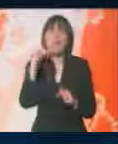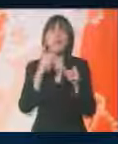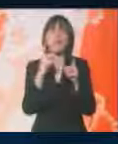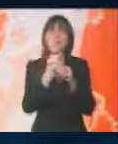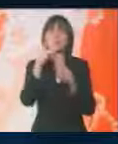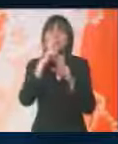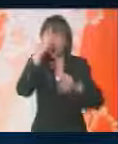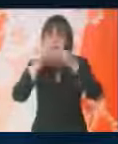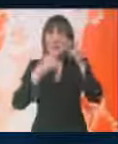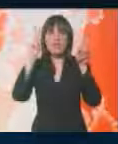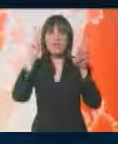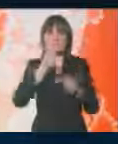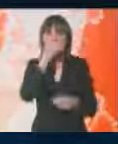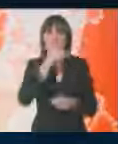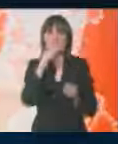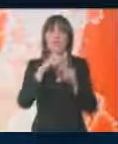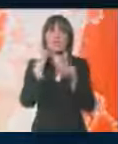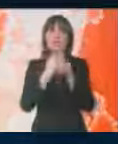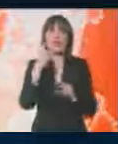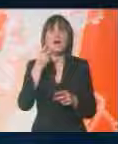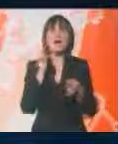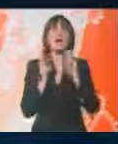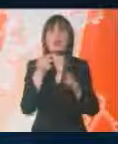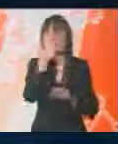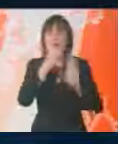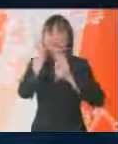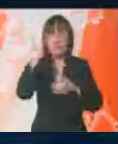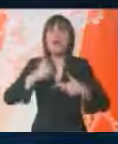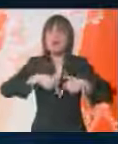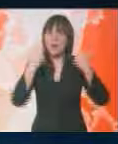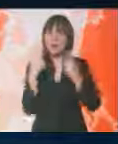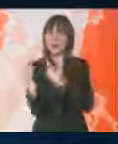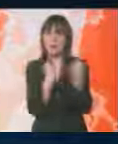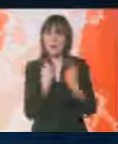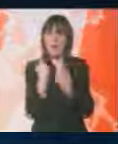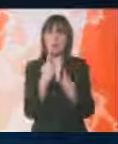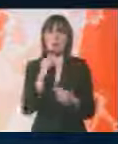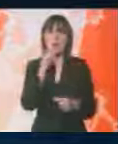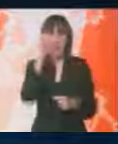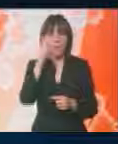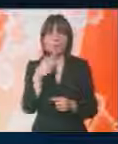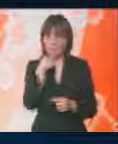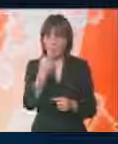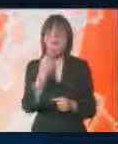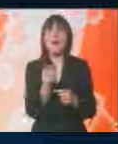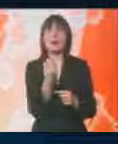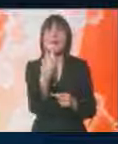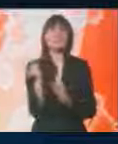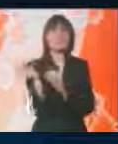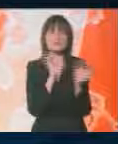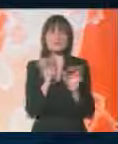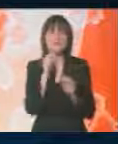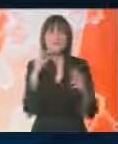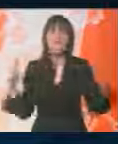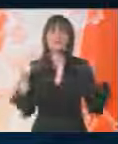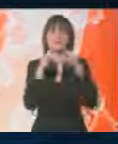-a u istraživanju navoda iz izveštaja Dika Martija, kako bi se što pre razjasnila situacija. Krasnići je rekao da su u Prištini spremni na